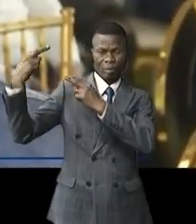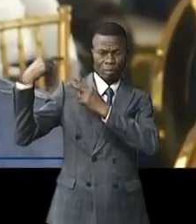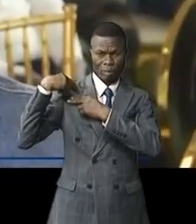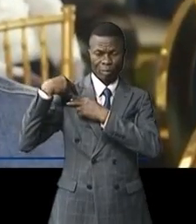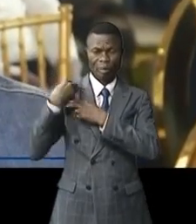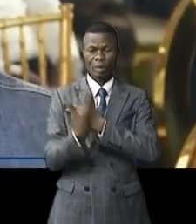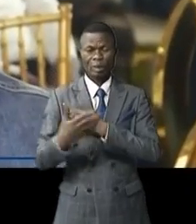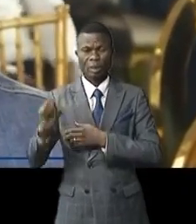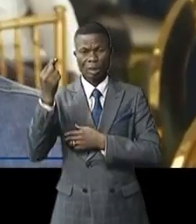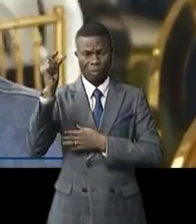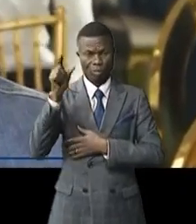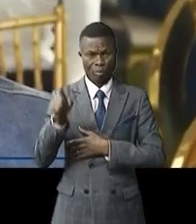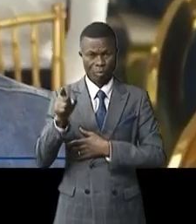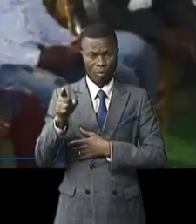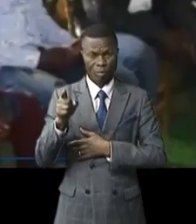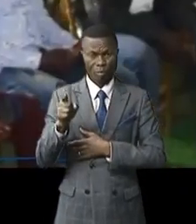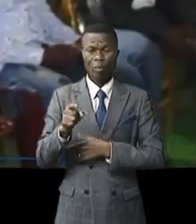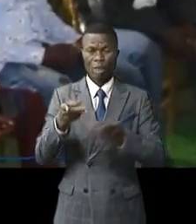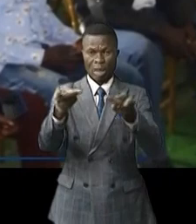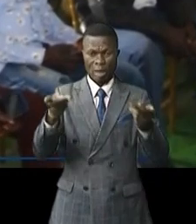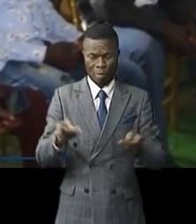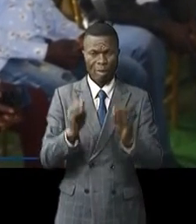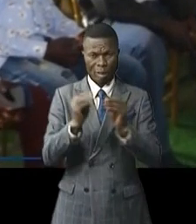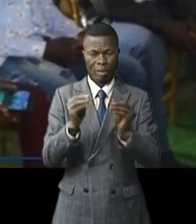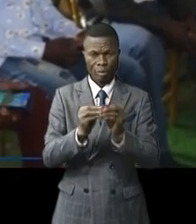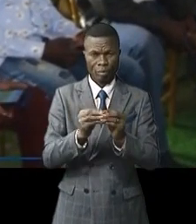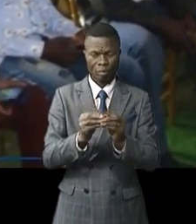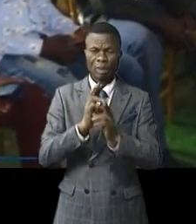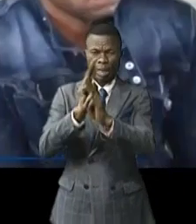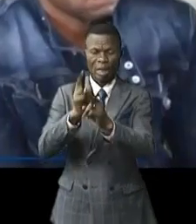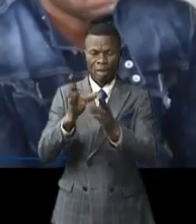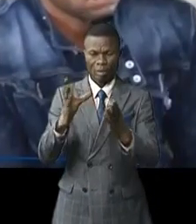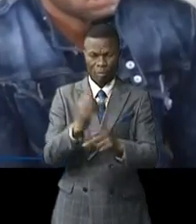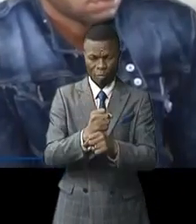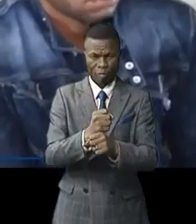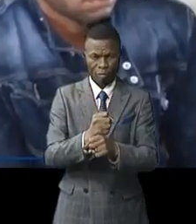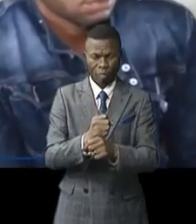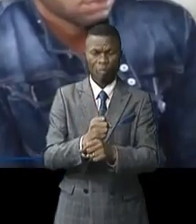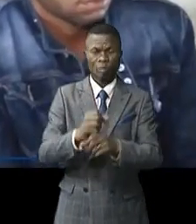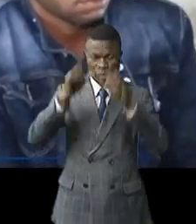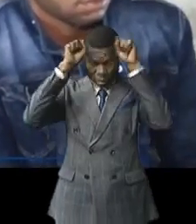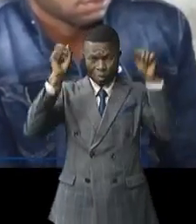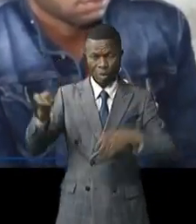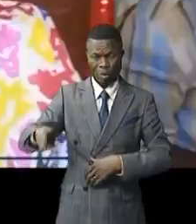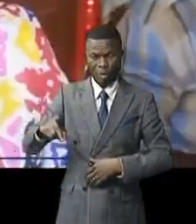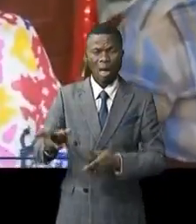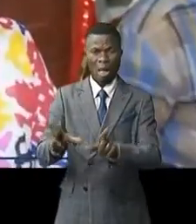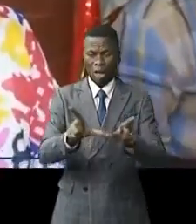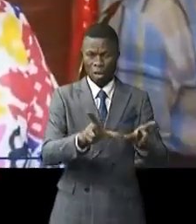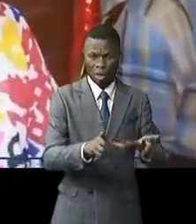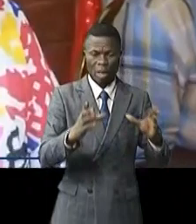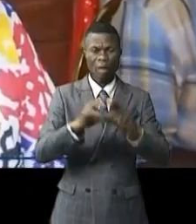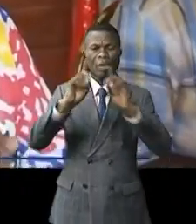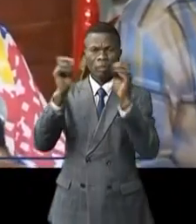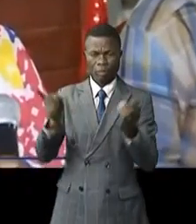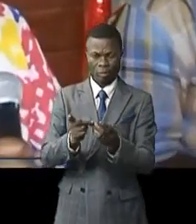coopératives minières qui a servi de cadre à cette rencontre de restitution. Ce, après l'entretien du président provincial du Lualaba avec une